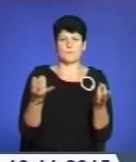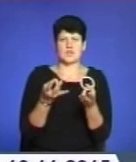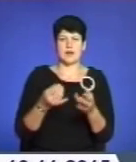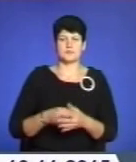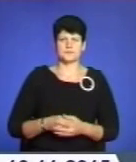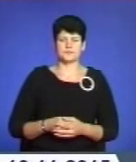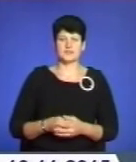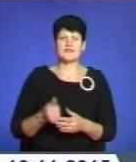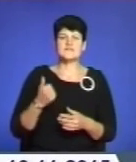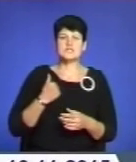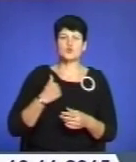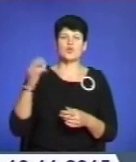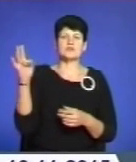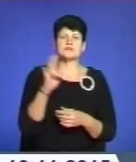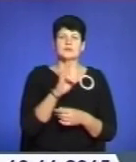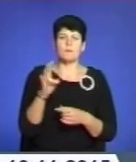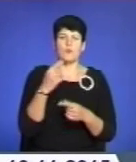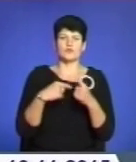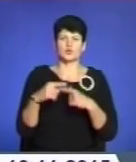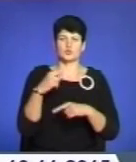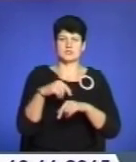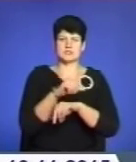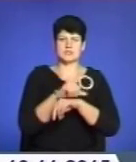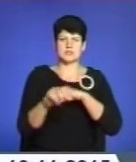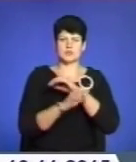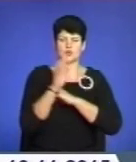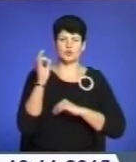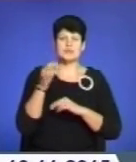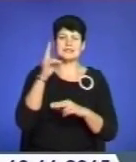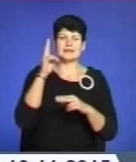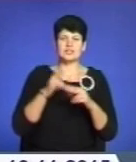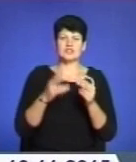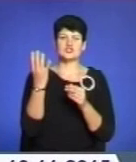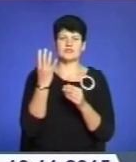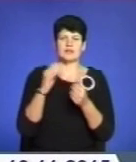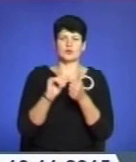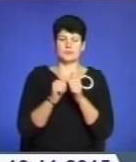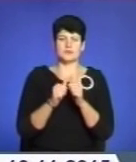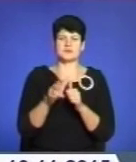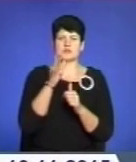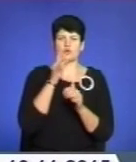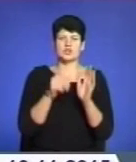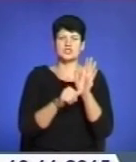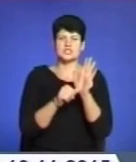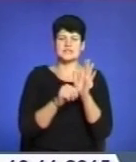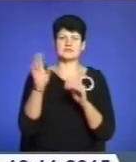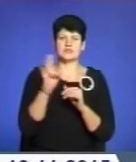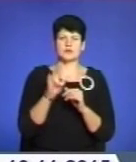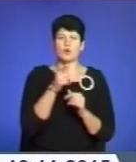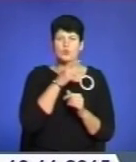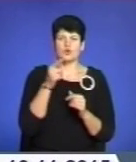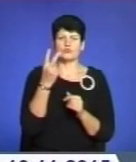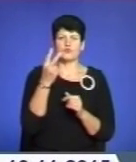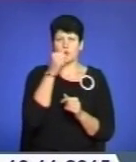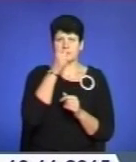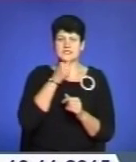Військові капелани повернулися з передової. Завершилася четверта ротація, під час якої шестеро священників протягом двох місяців жили